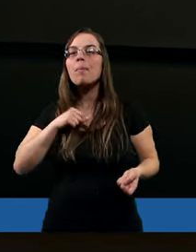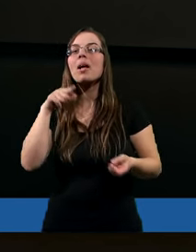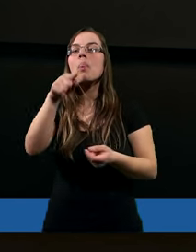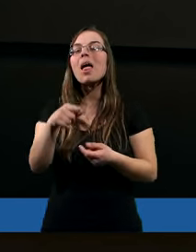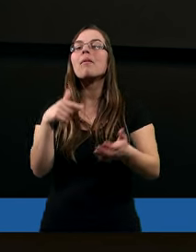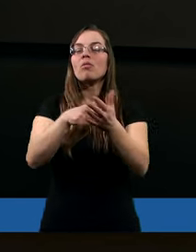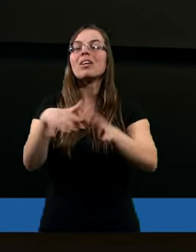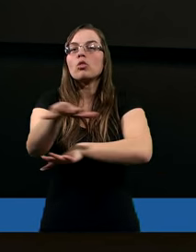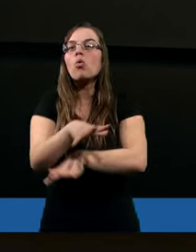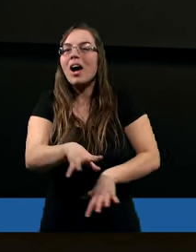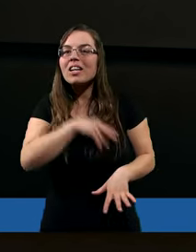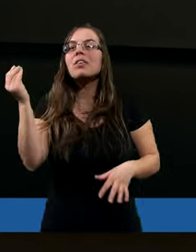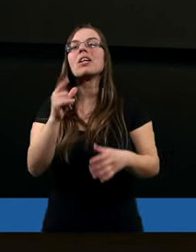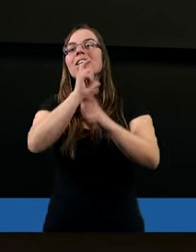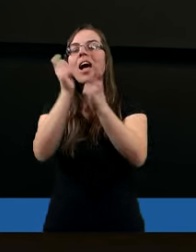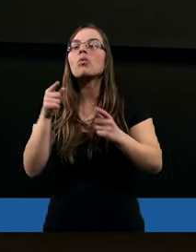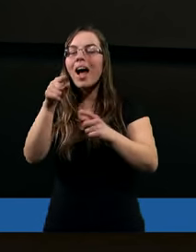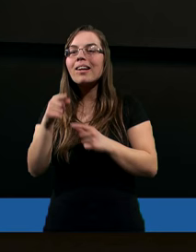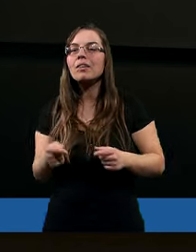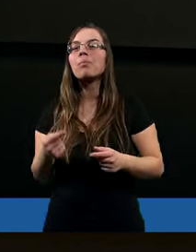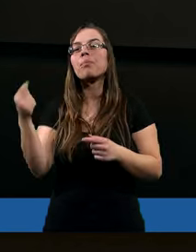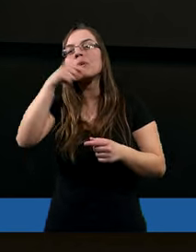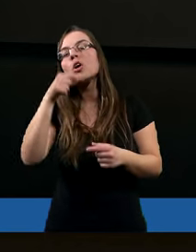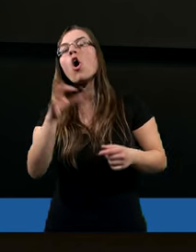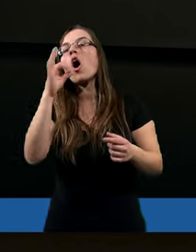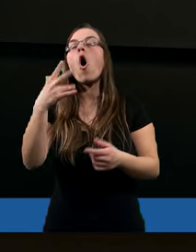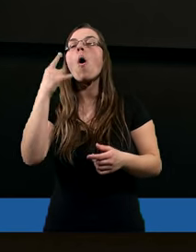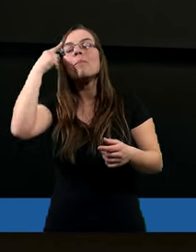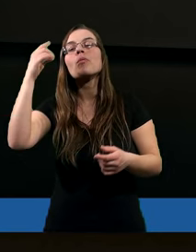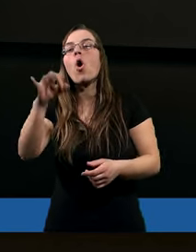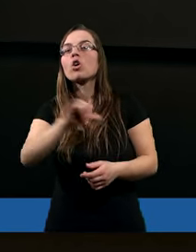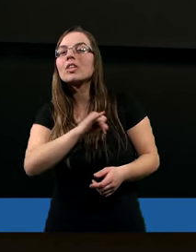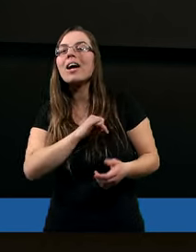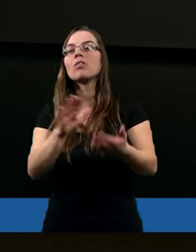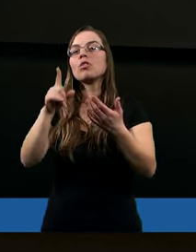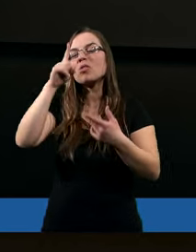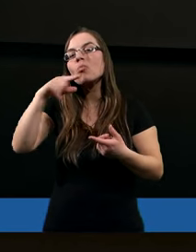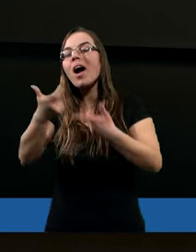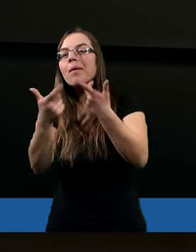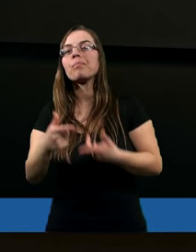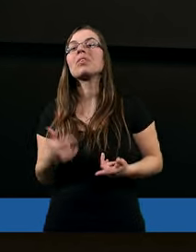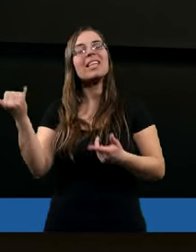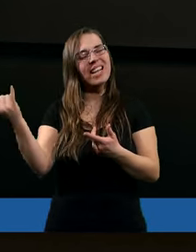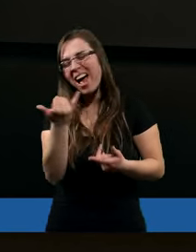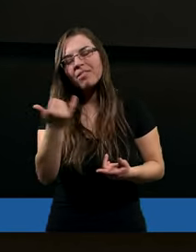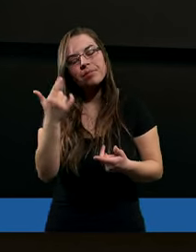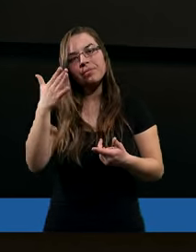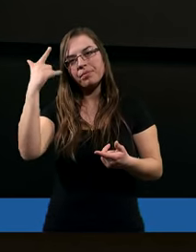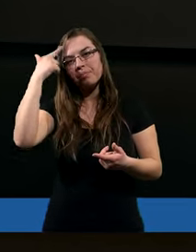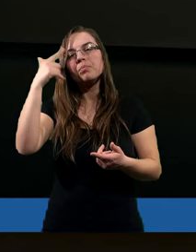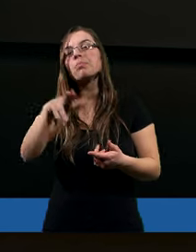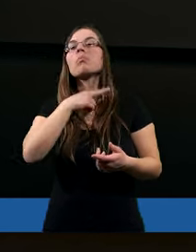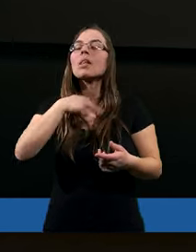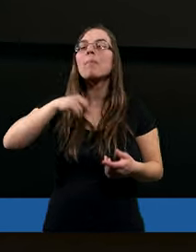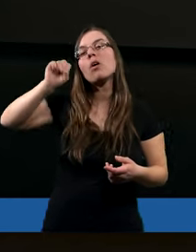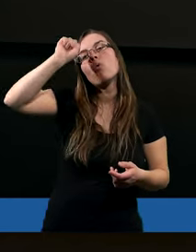temu głosowi Ducha Świętego, który cały czas przecież o nas przekonuje, o grzechu. Kto ma z nas przekonać o grzechu? Duch Święty. Ale